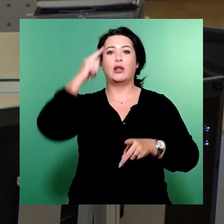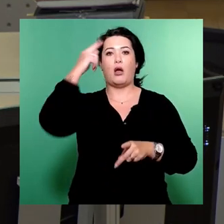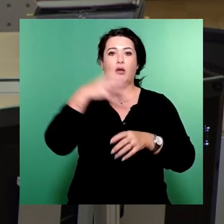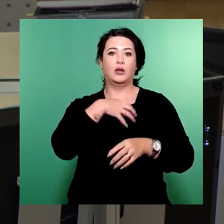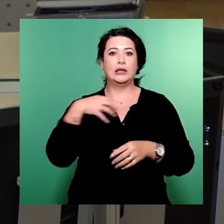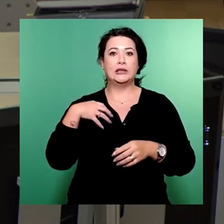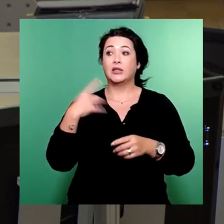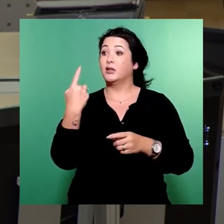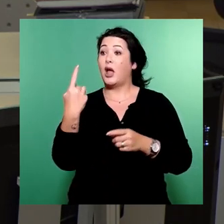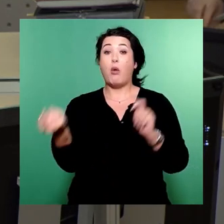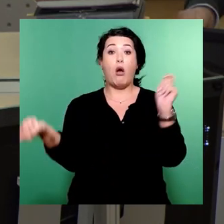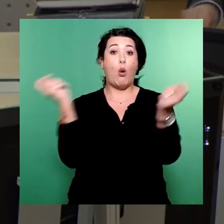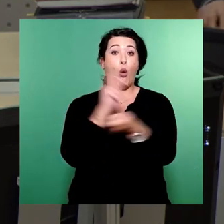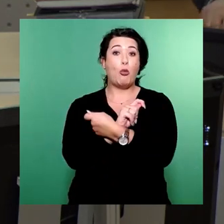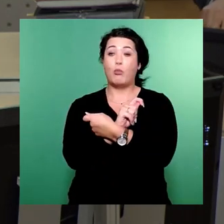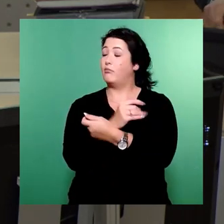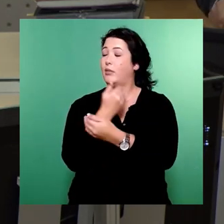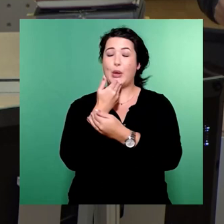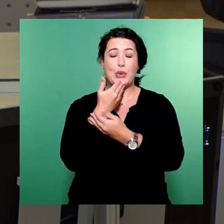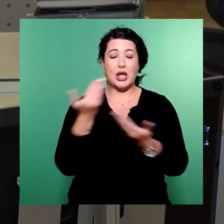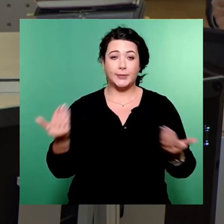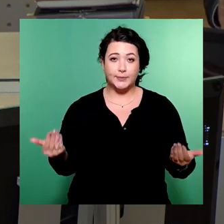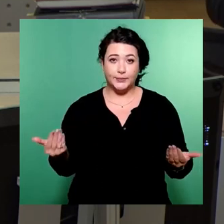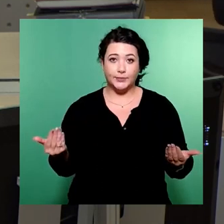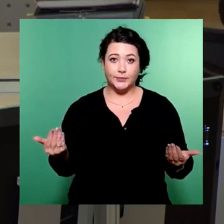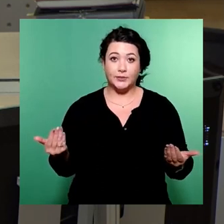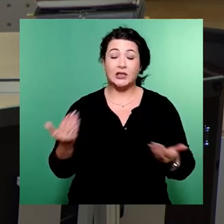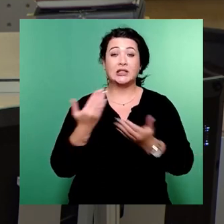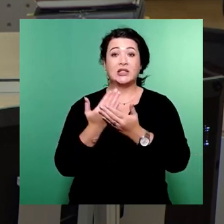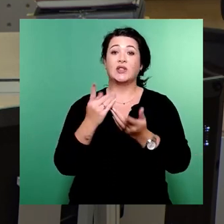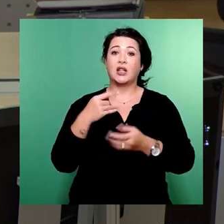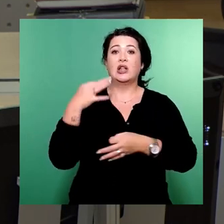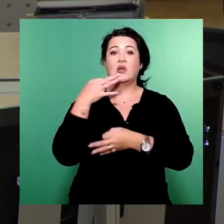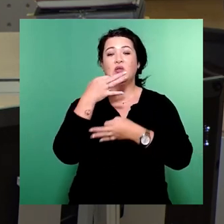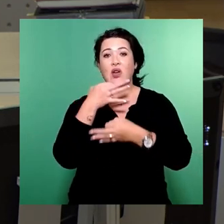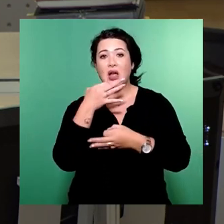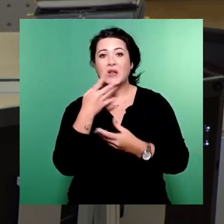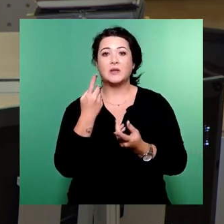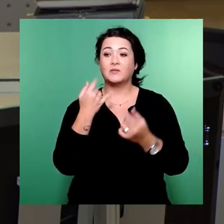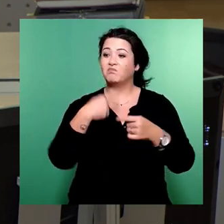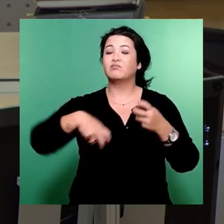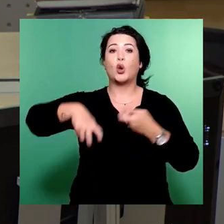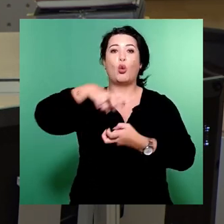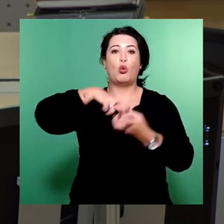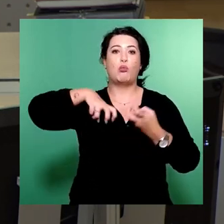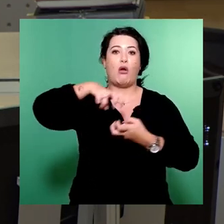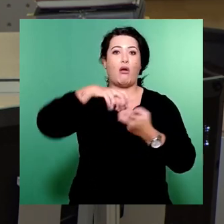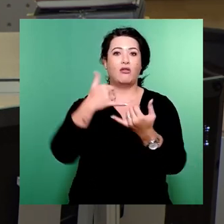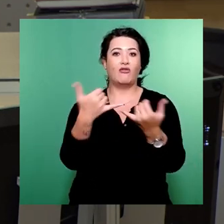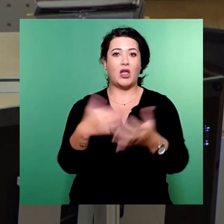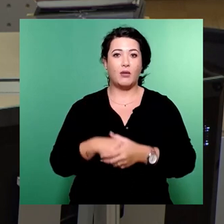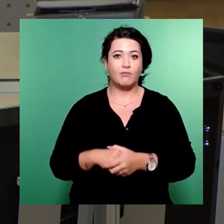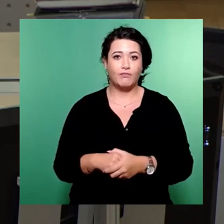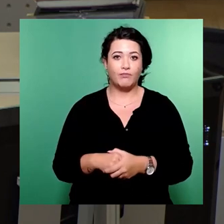ändern. Die Frage ist, wie wir damit umgehen. Und dazu habe ich heute wieder mal